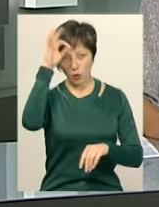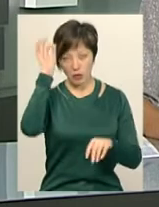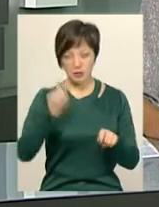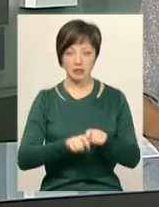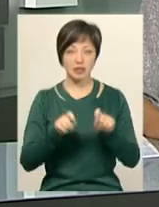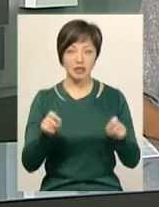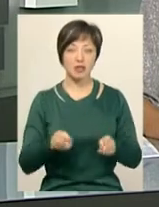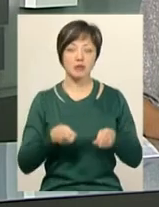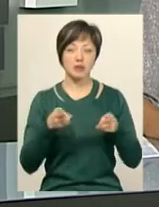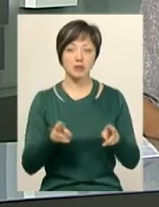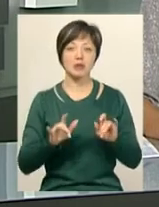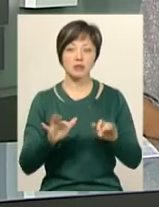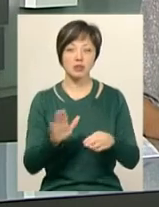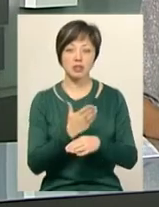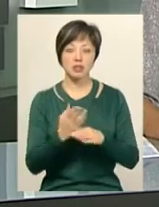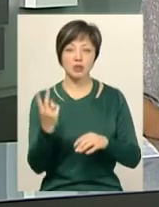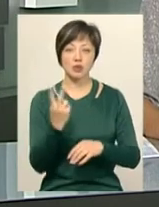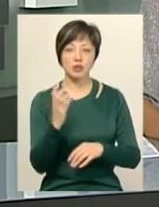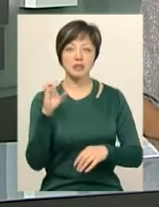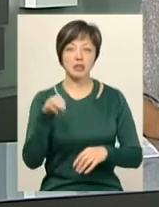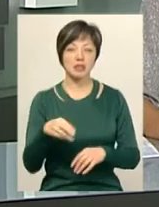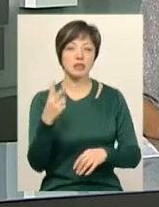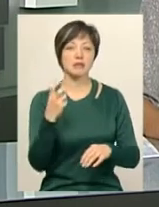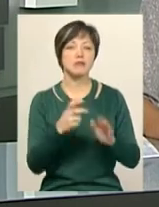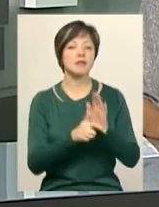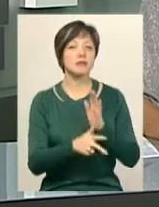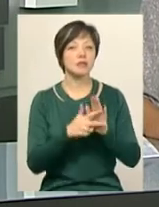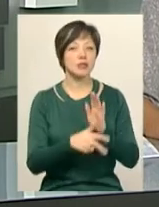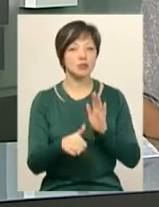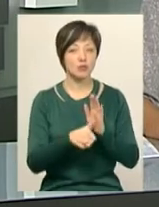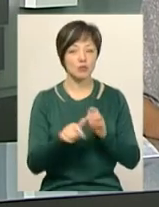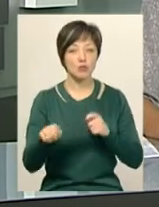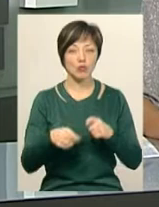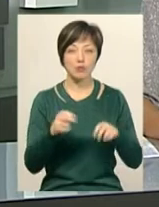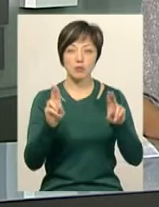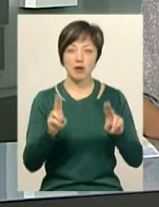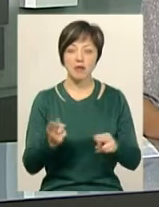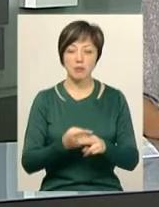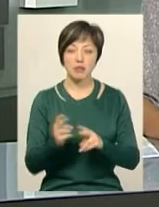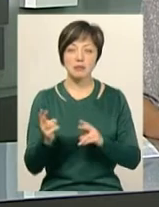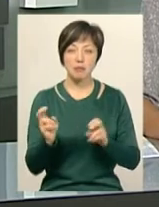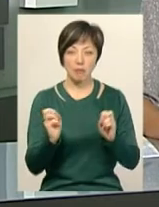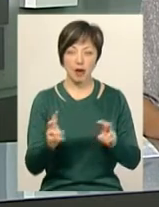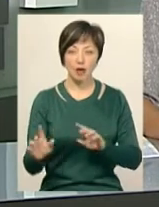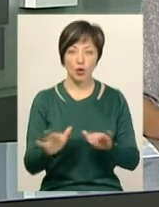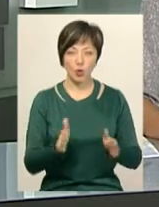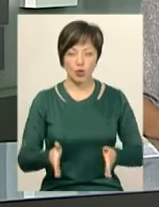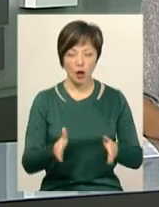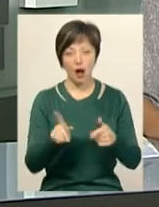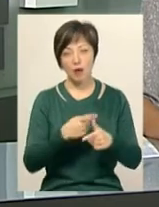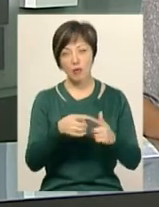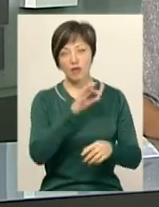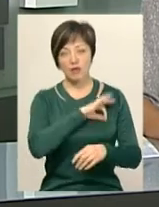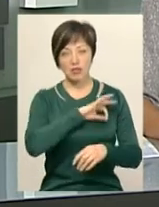кримінальне провадження за частиною 2 статті 286 – порушення правил безпеки дорожнього руху або експлуатації